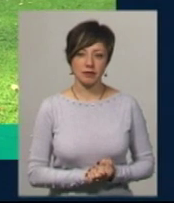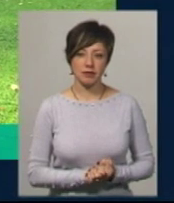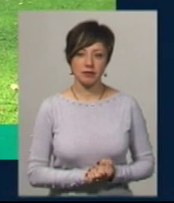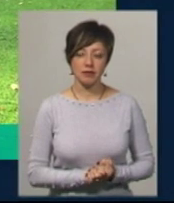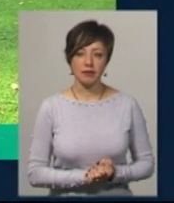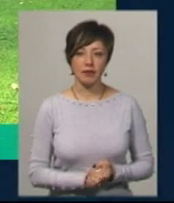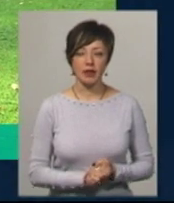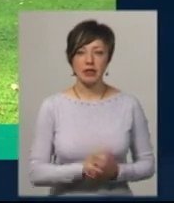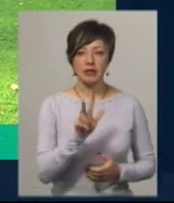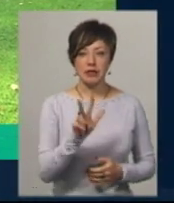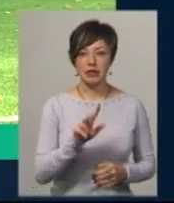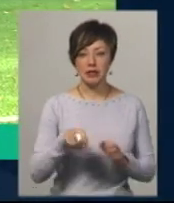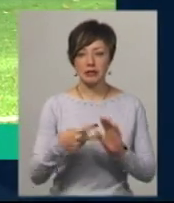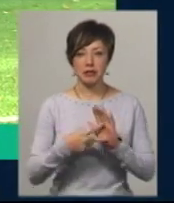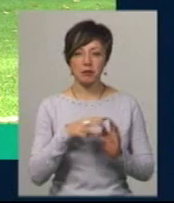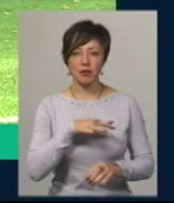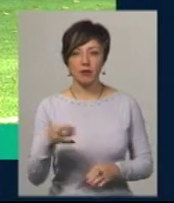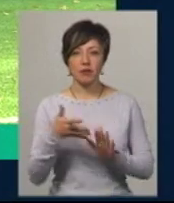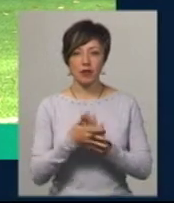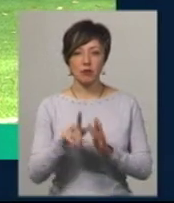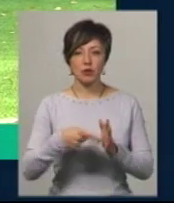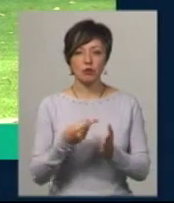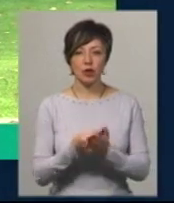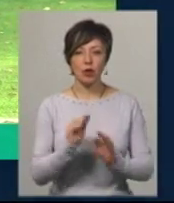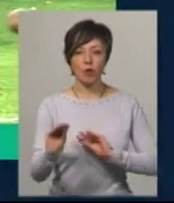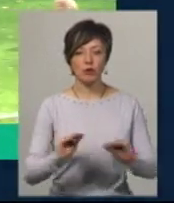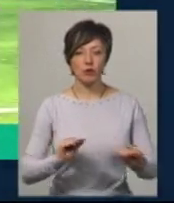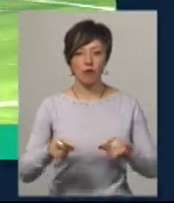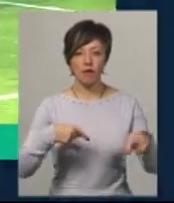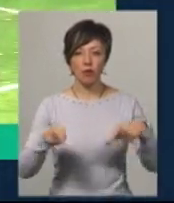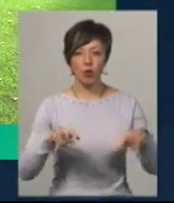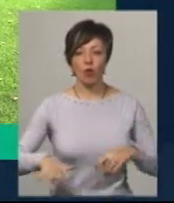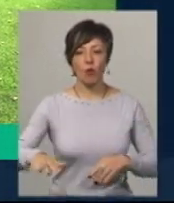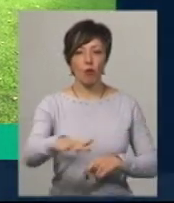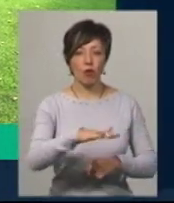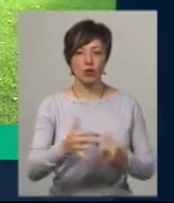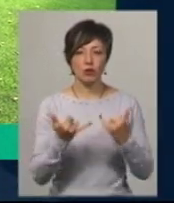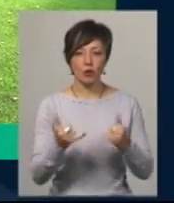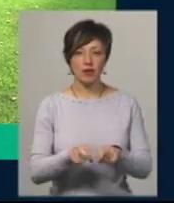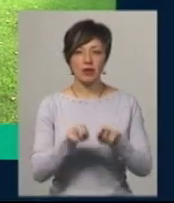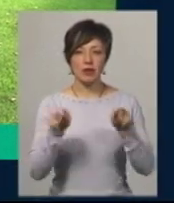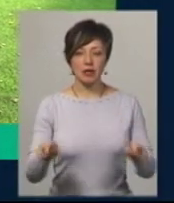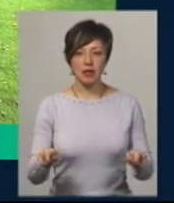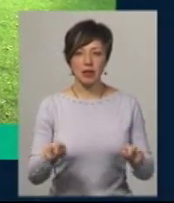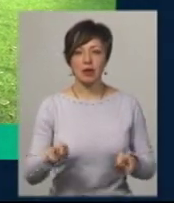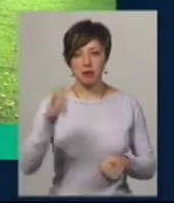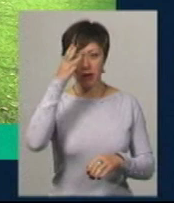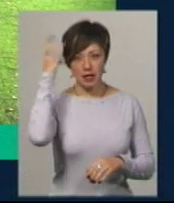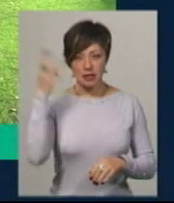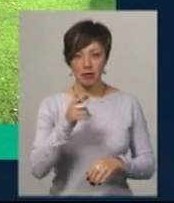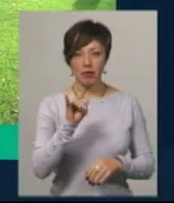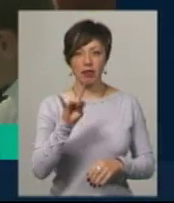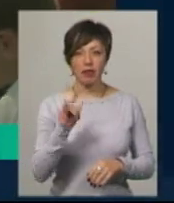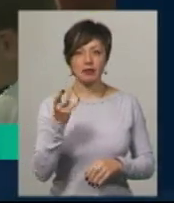3,7 мільйонів гривень витратили з міського бюджету на облаштування футбольного поля, яке сьогодні відкрили на території Хмельницької